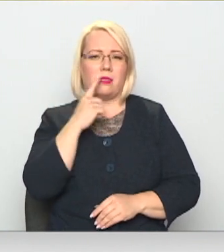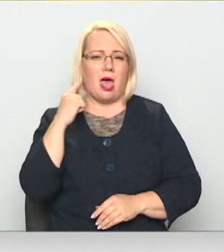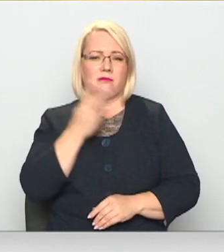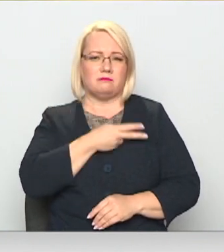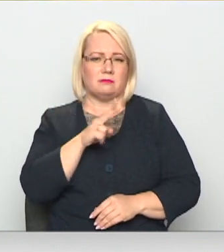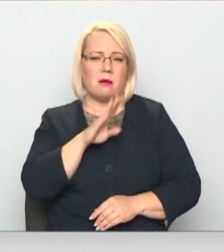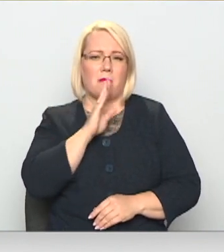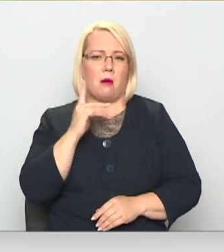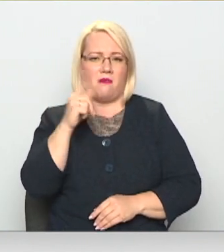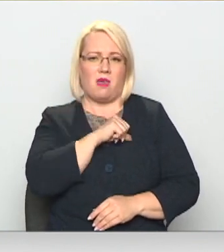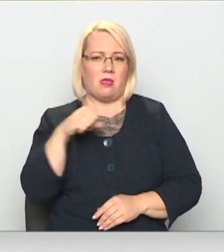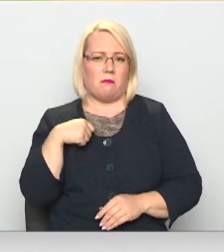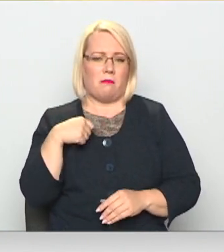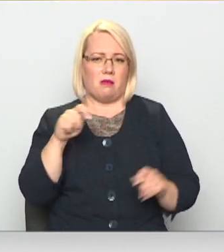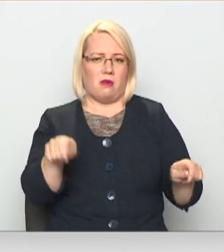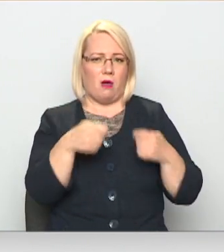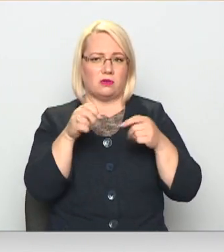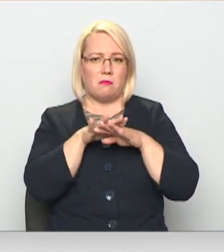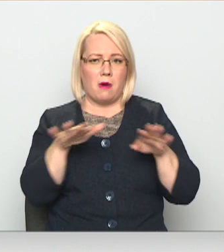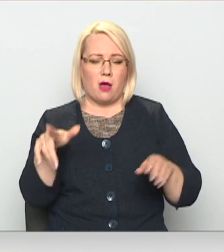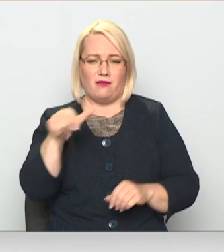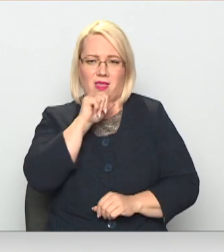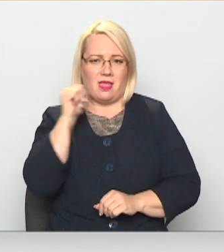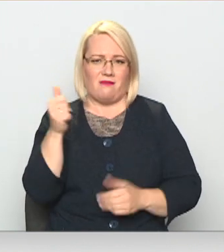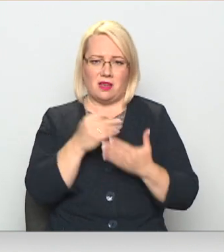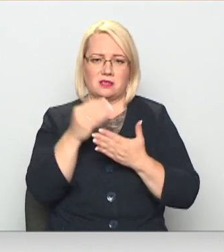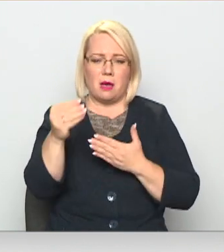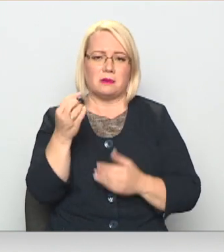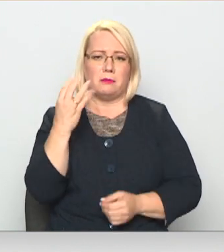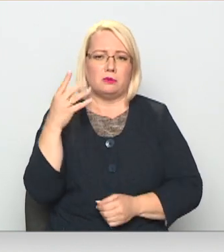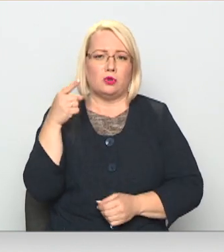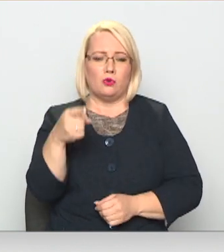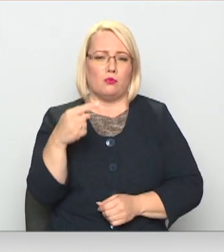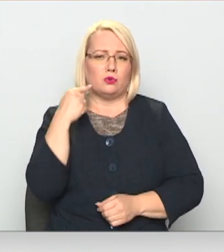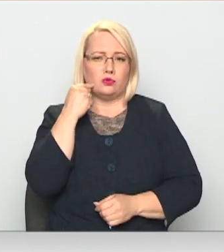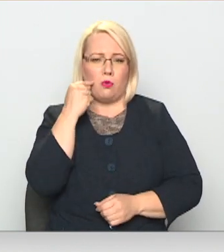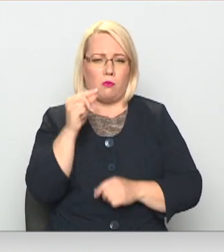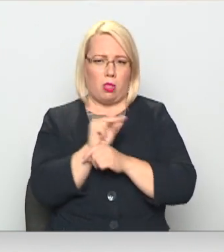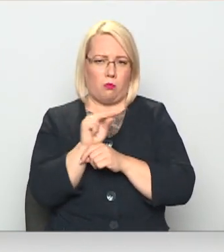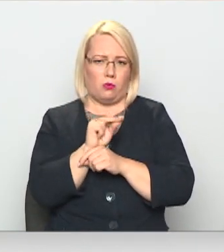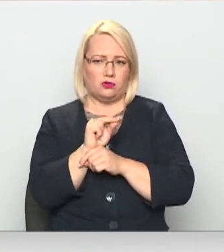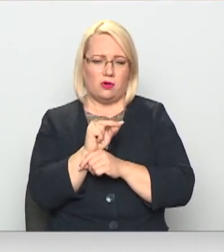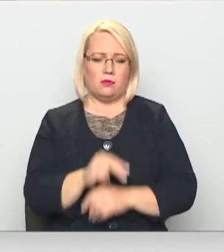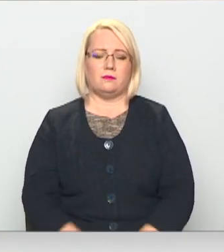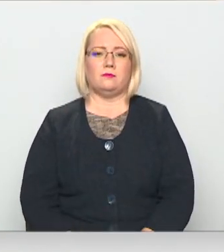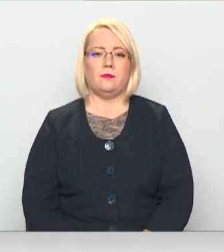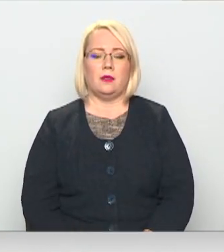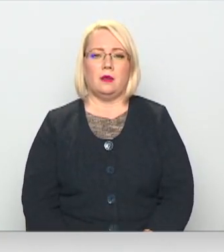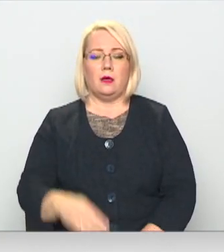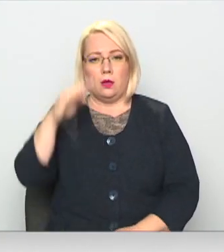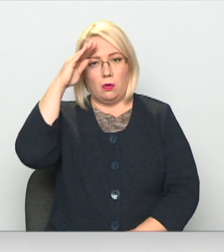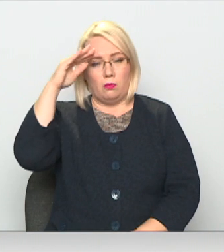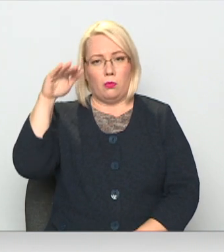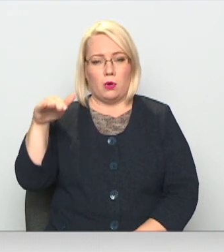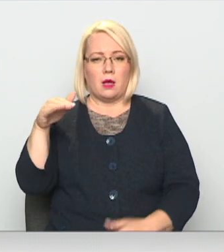bērnu apgādniece, un viņai nav iespējas samaksāt gan arī 15 tūkstošus par zobu labošanu. Gustavam